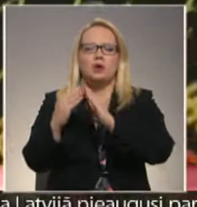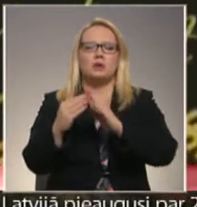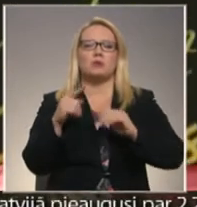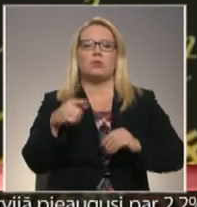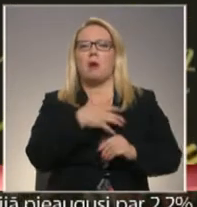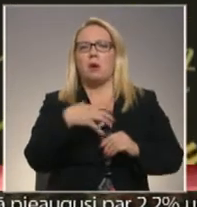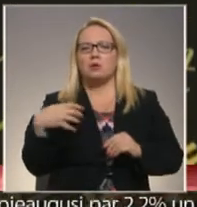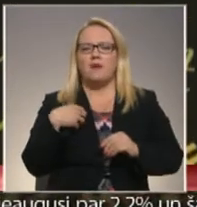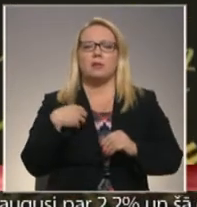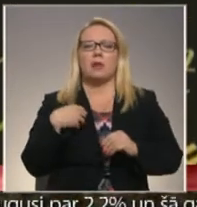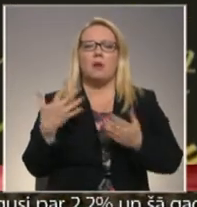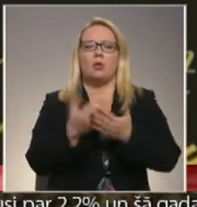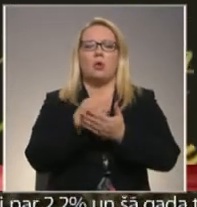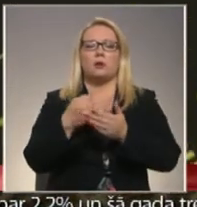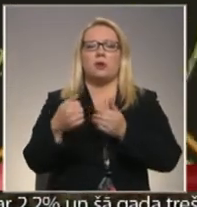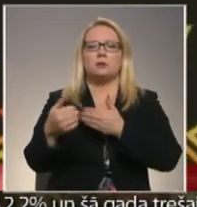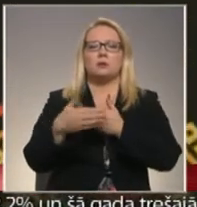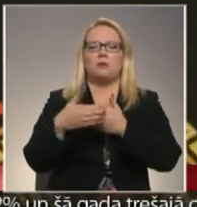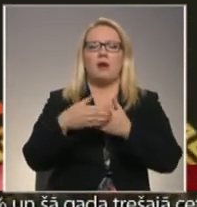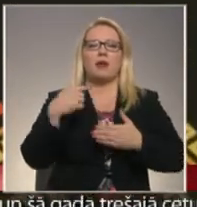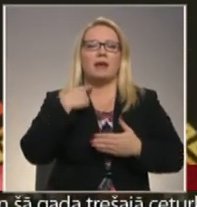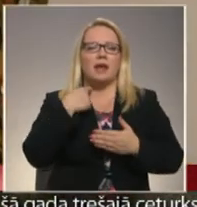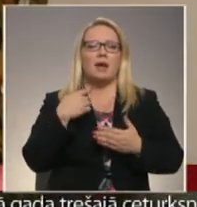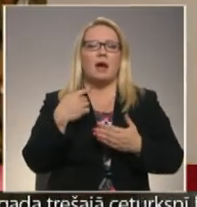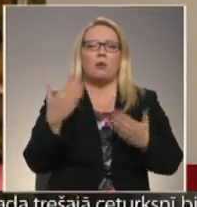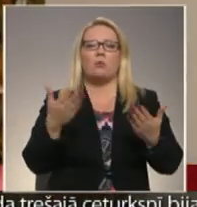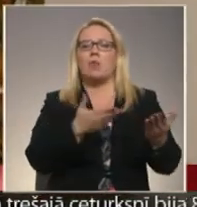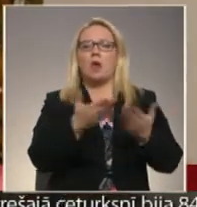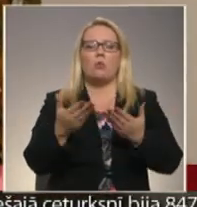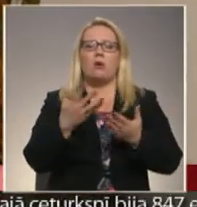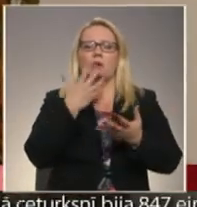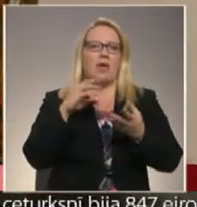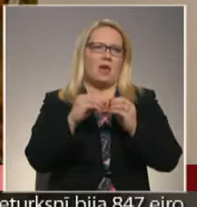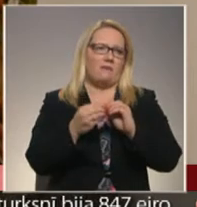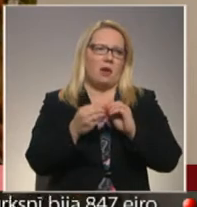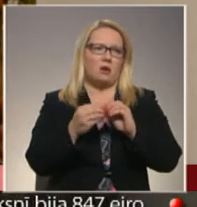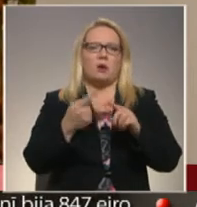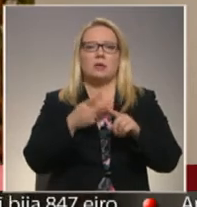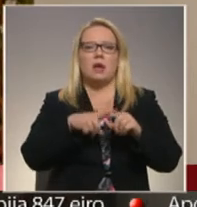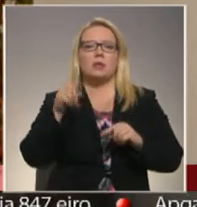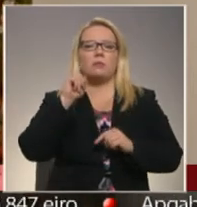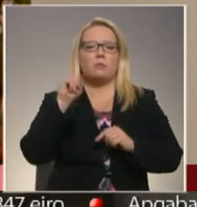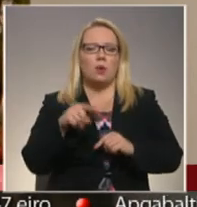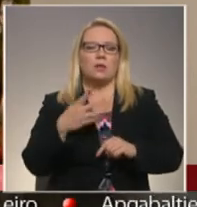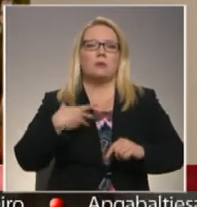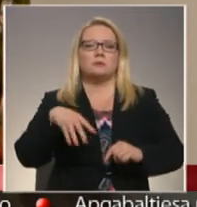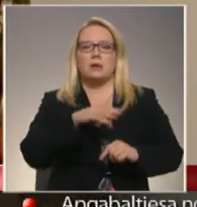kaut kur pierīgā un viņa parasti vispār netiek nekur tā ievērota. Tad, protams, mēs